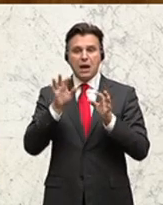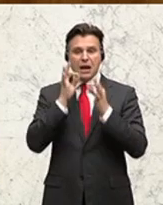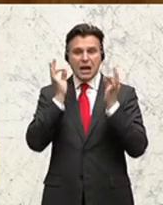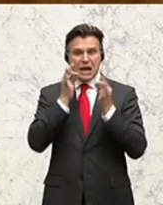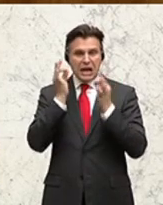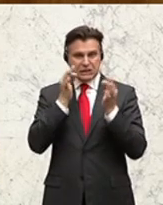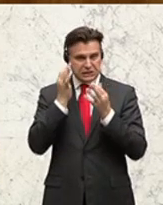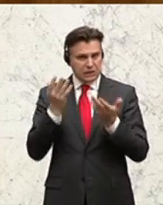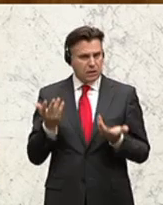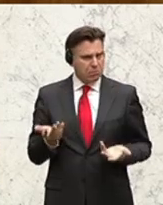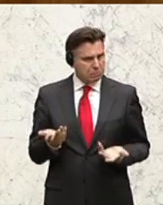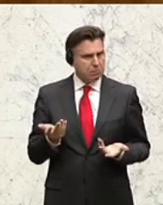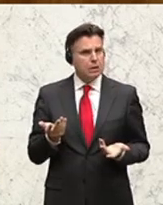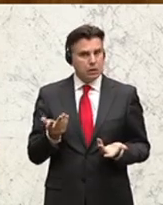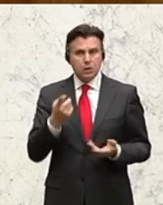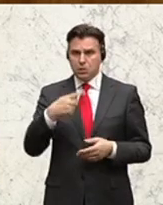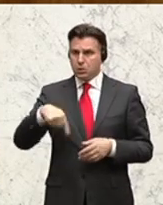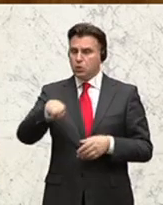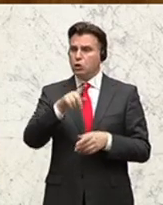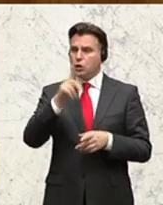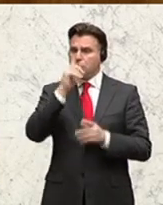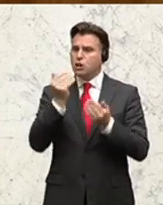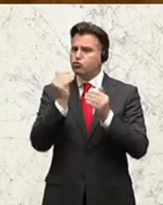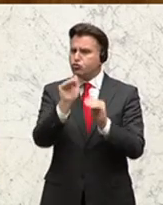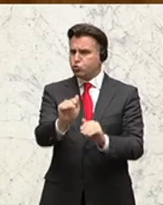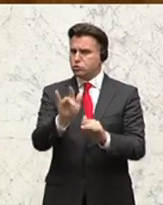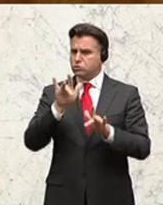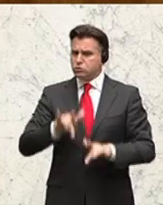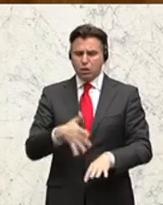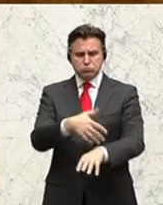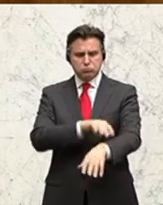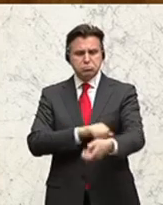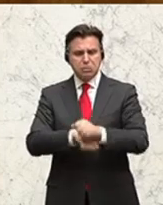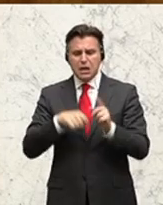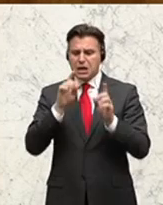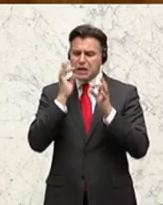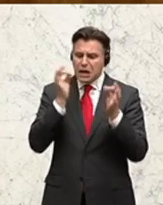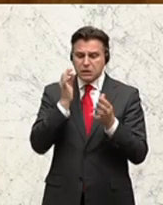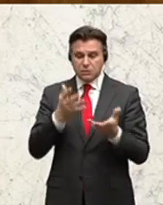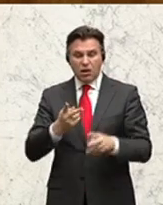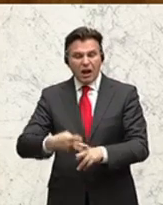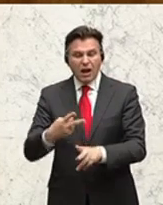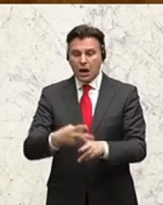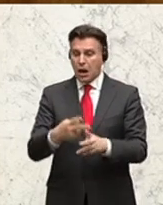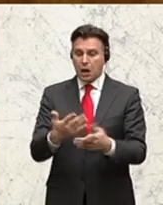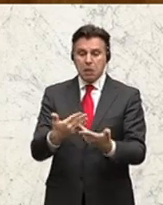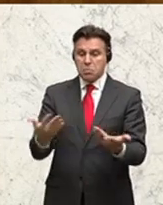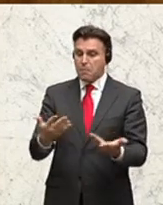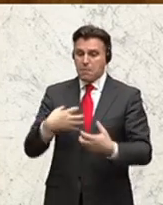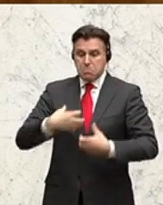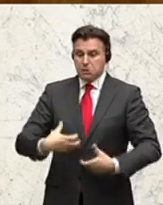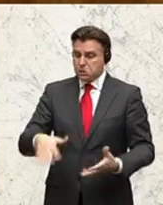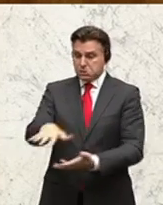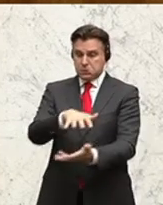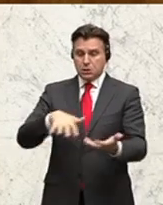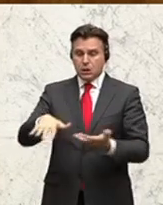Und da gibt es ja, kennen ja viele Beispiele von engagierten Tierschützerinnen und Tierschützer, von verwahrlosten Katzen, Katzen, die Krankheiten haben,